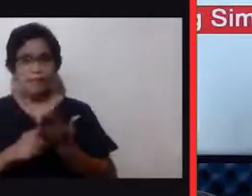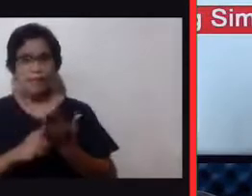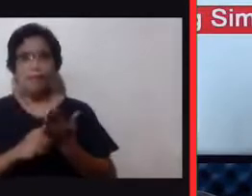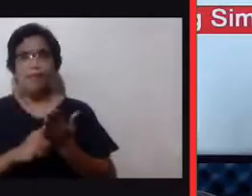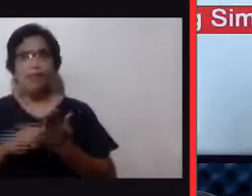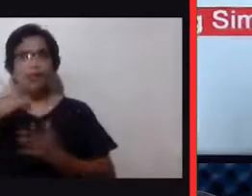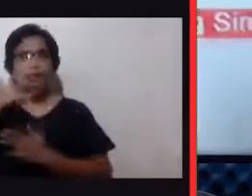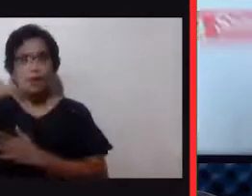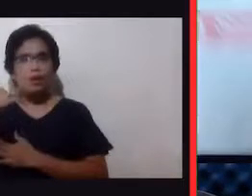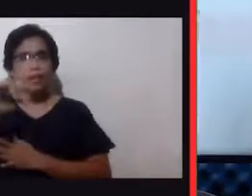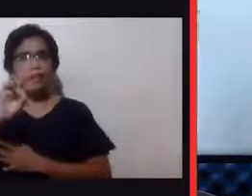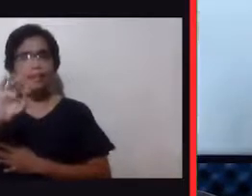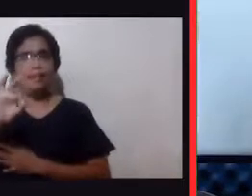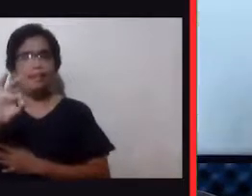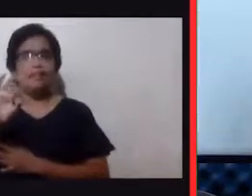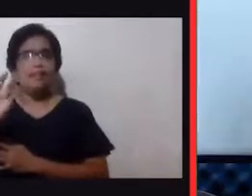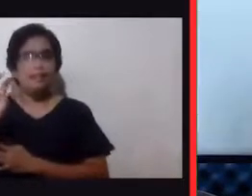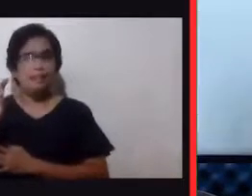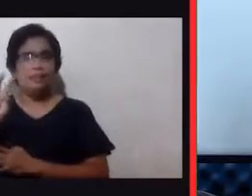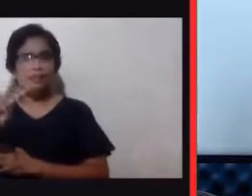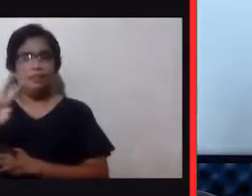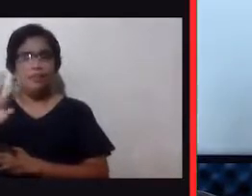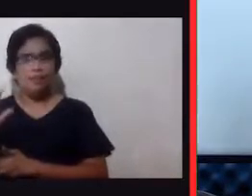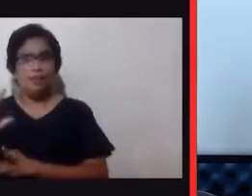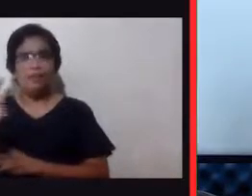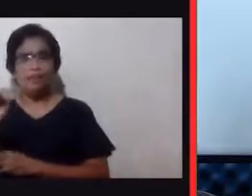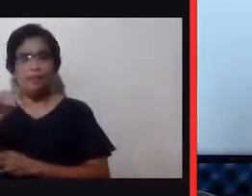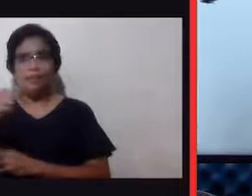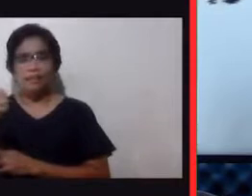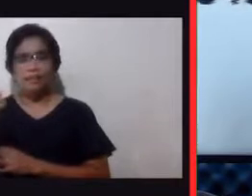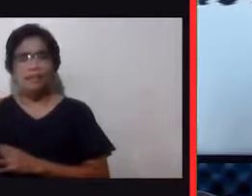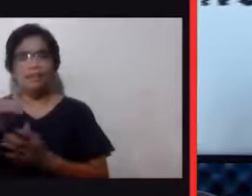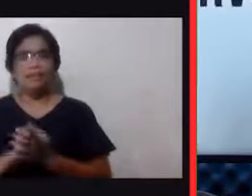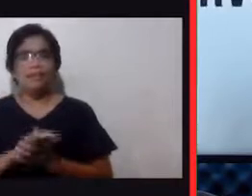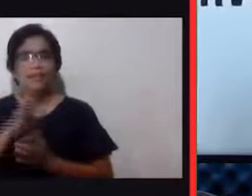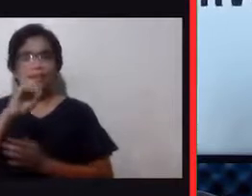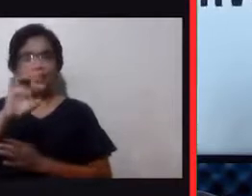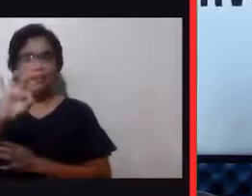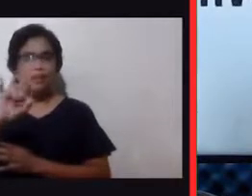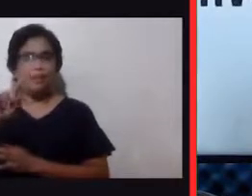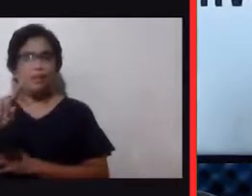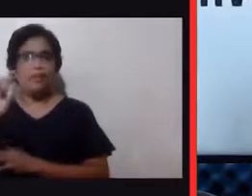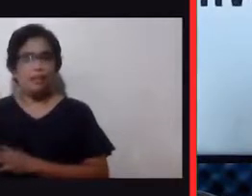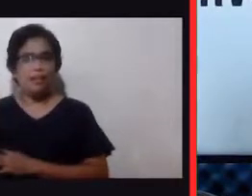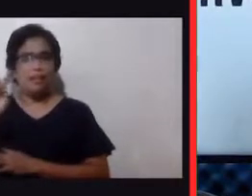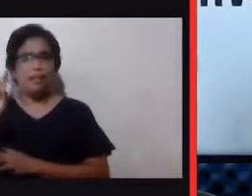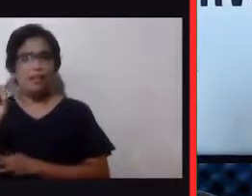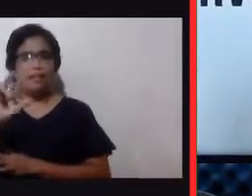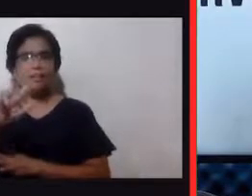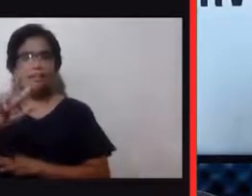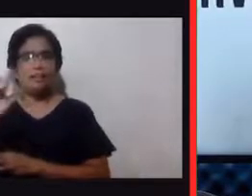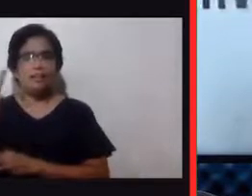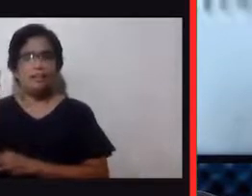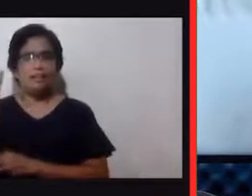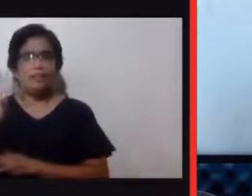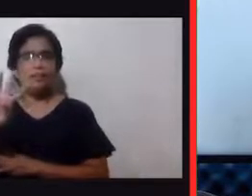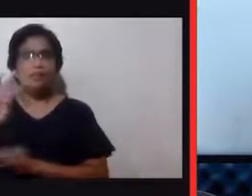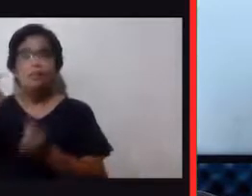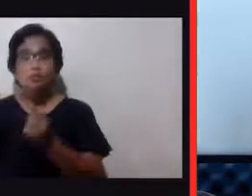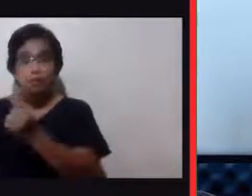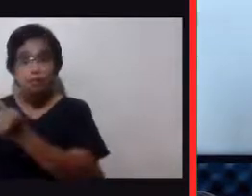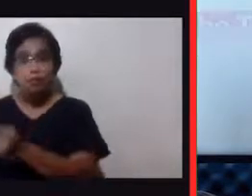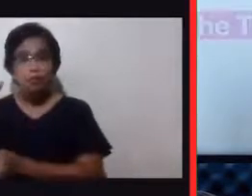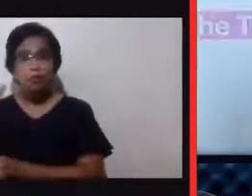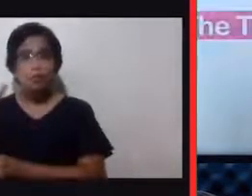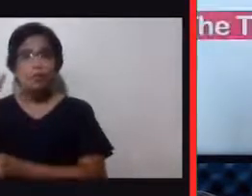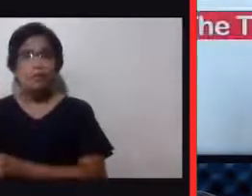-7931-39. O pwede po kayo mag-text sa 0918-837-4827. Diretso po kay Bade